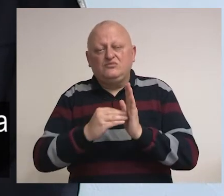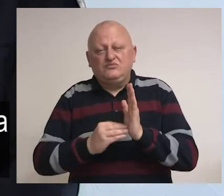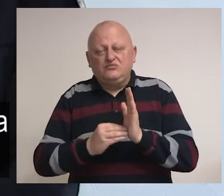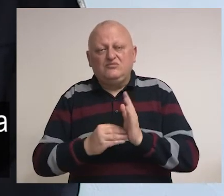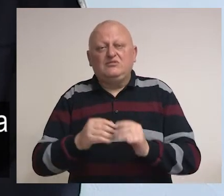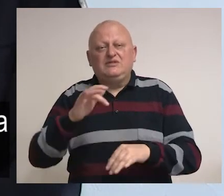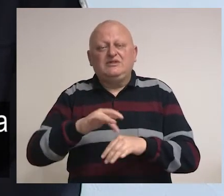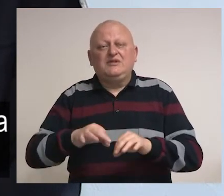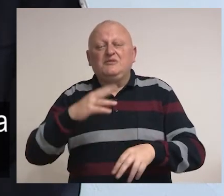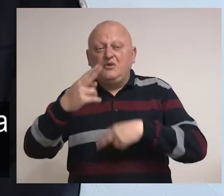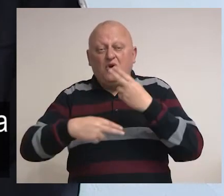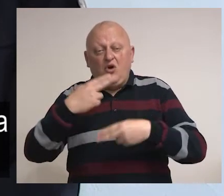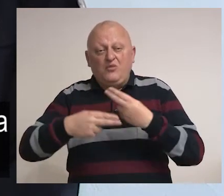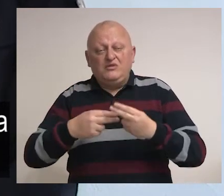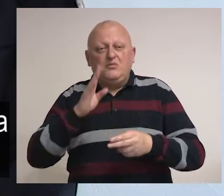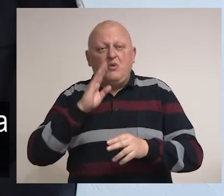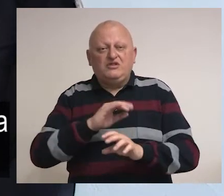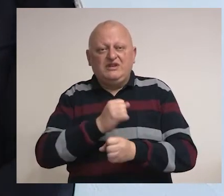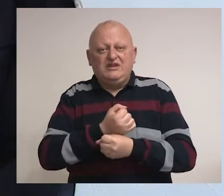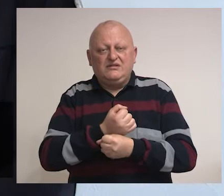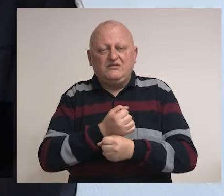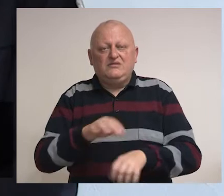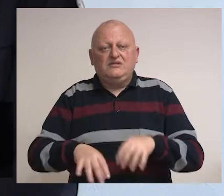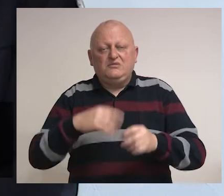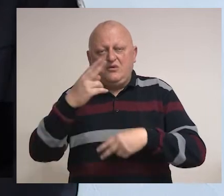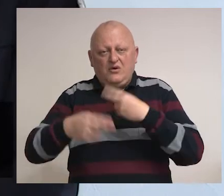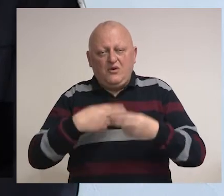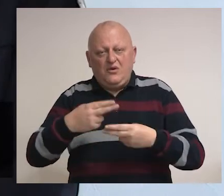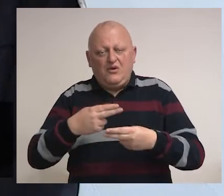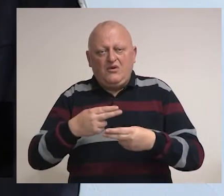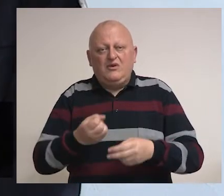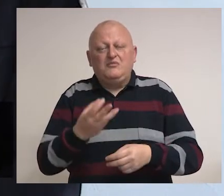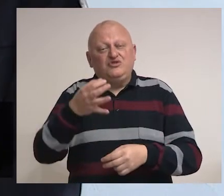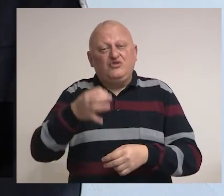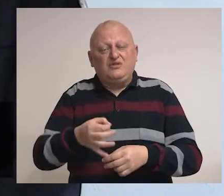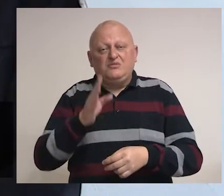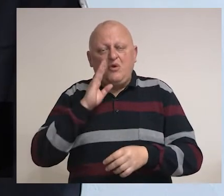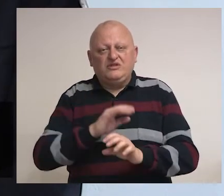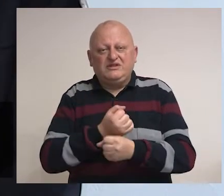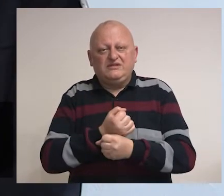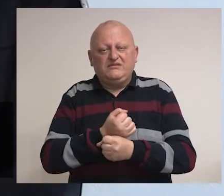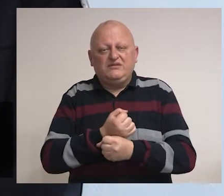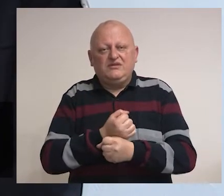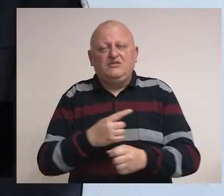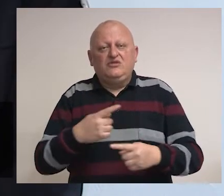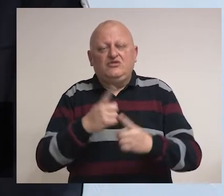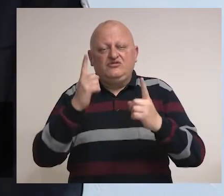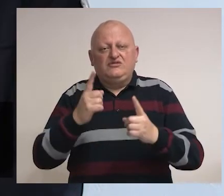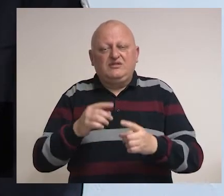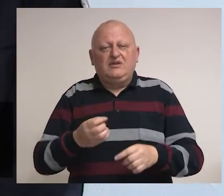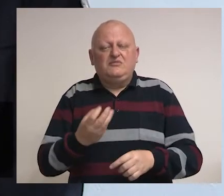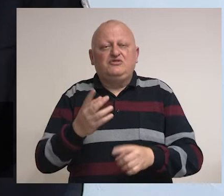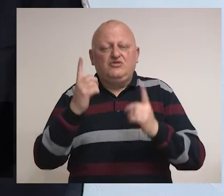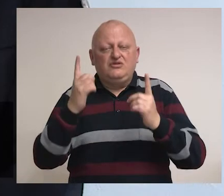sa Centralnom izbornom komisijom BiH, Izbornom komisijom Brčko distrikta BiH, Tužilaštvom Brčko